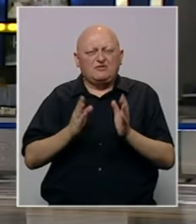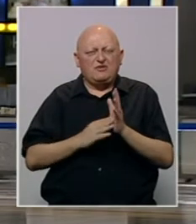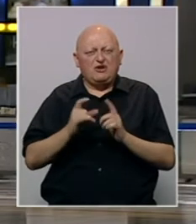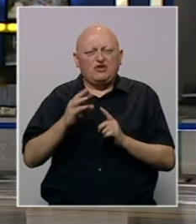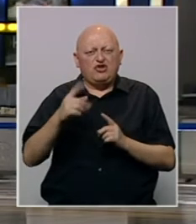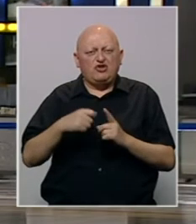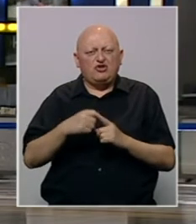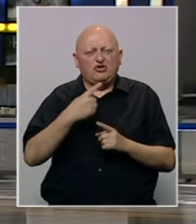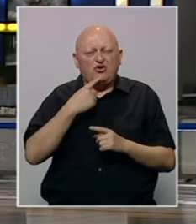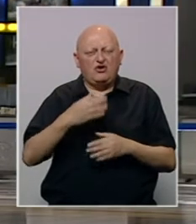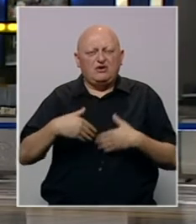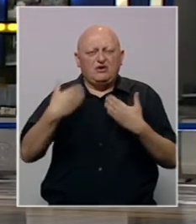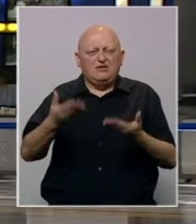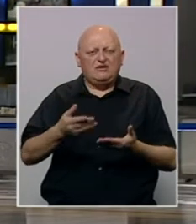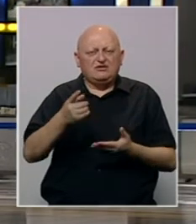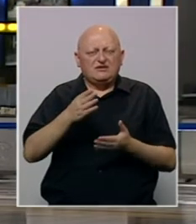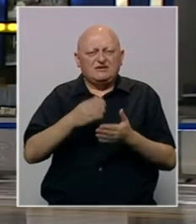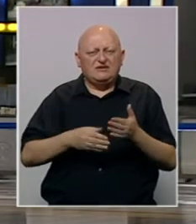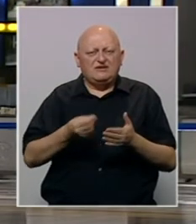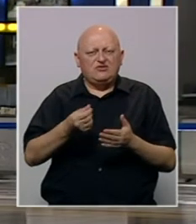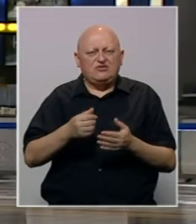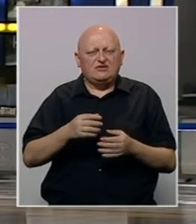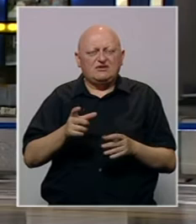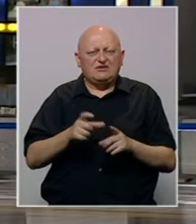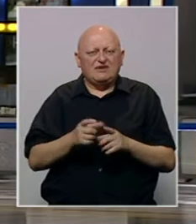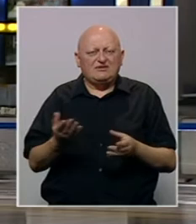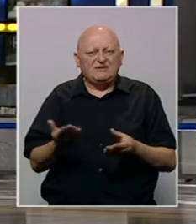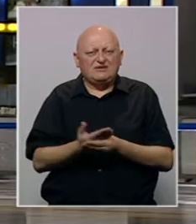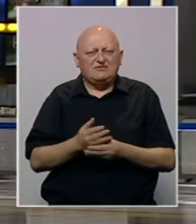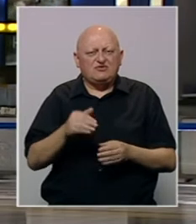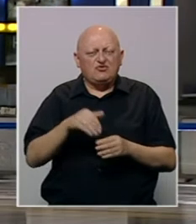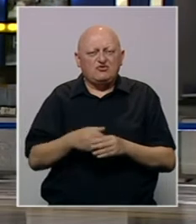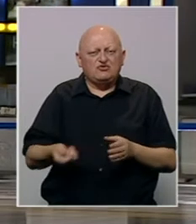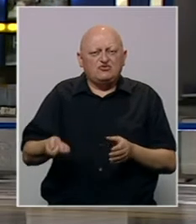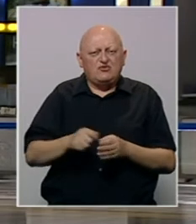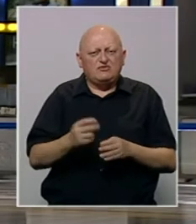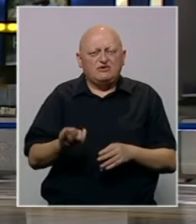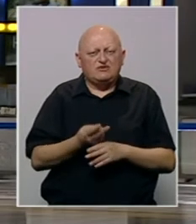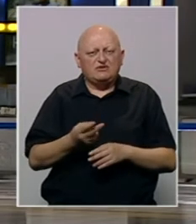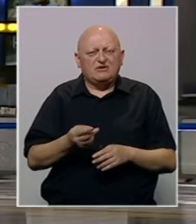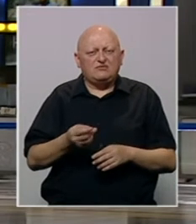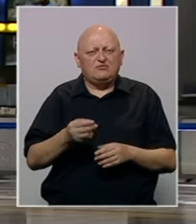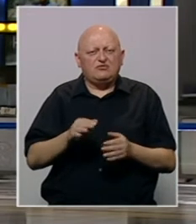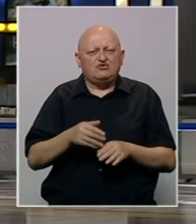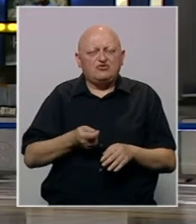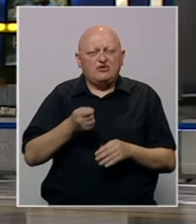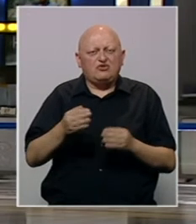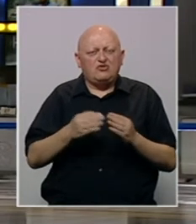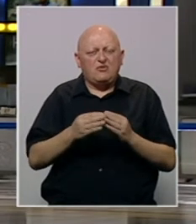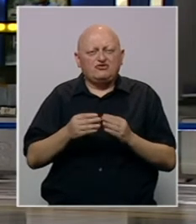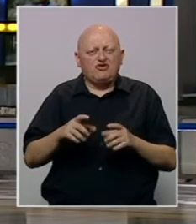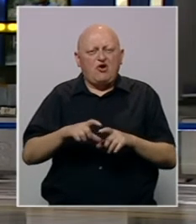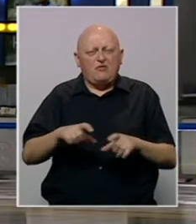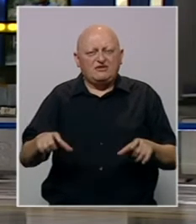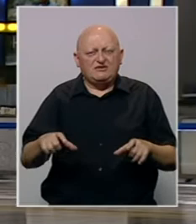BiH Milorad Dodik, koji predlaže da se dio novca od deviznih rezervi umjesto u kupovinu inostranih počne ulagati u